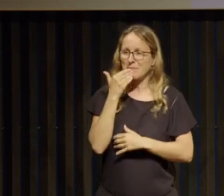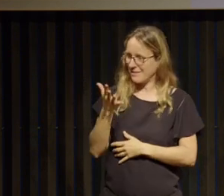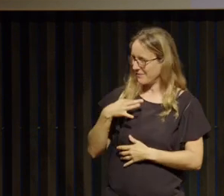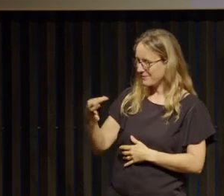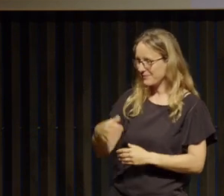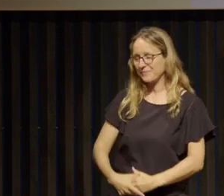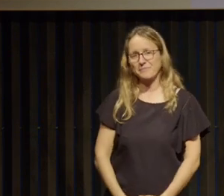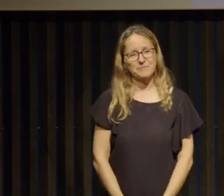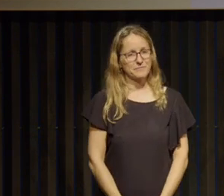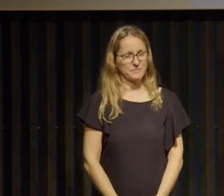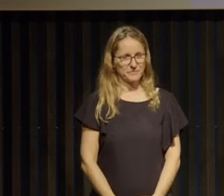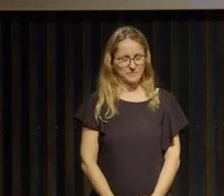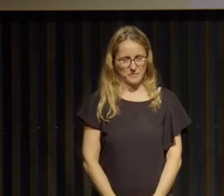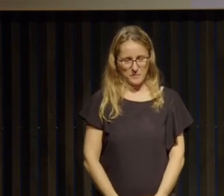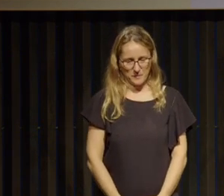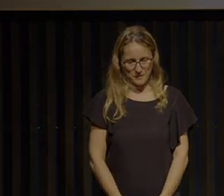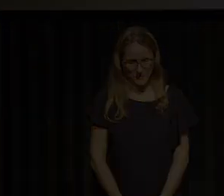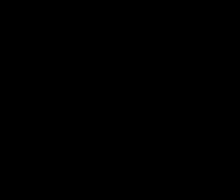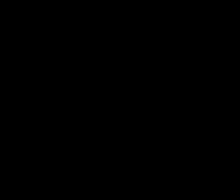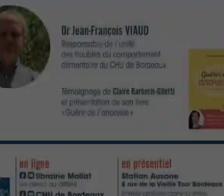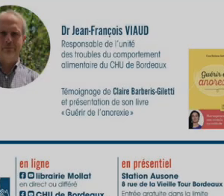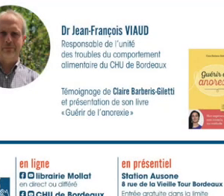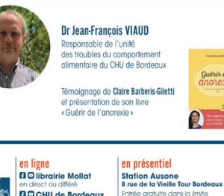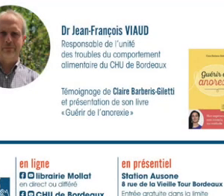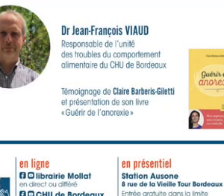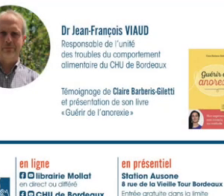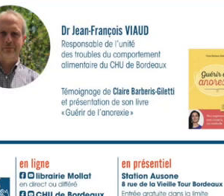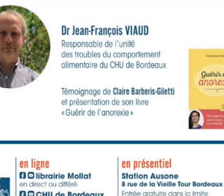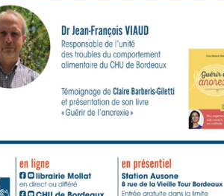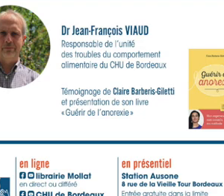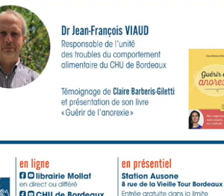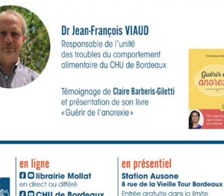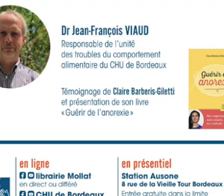pour l